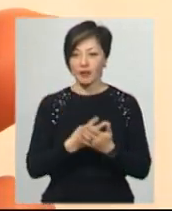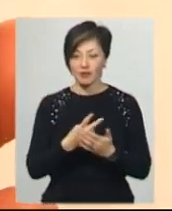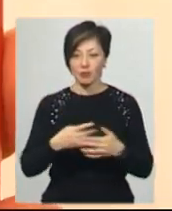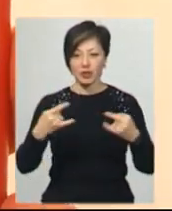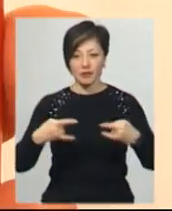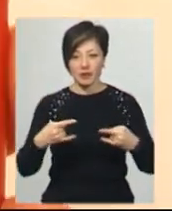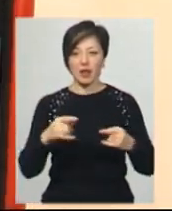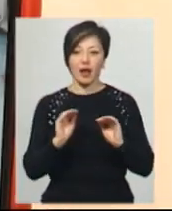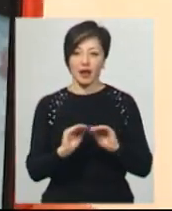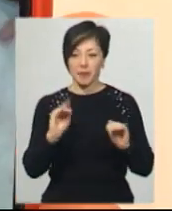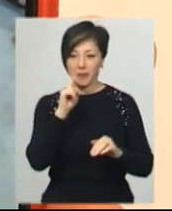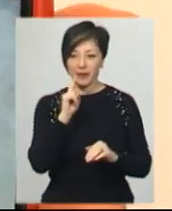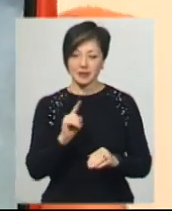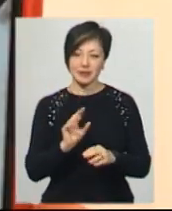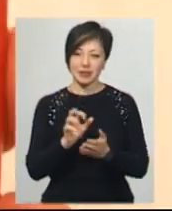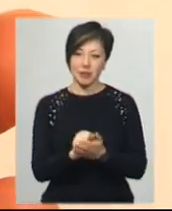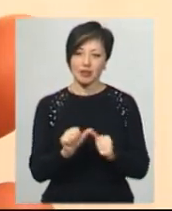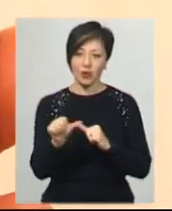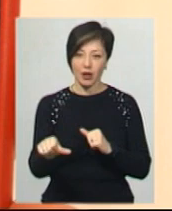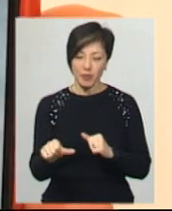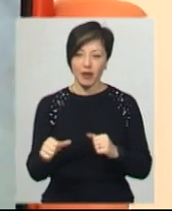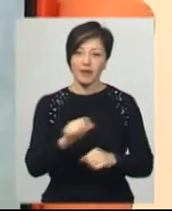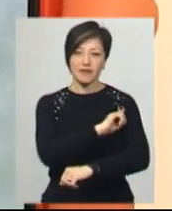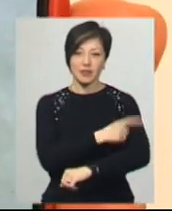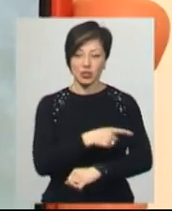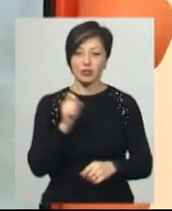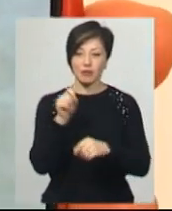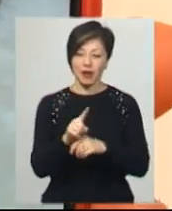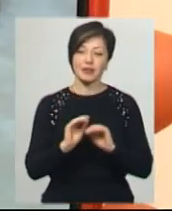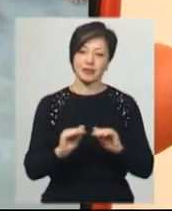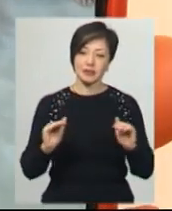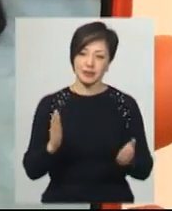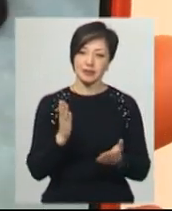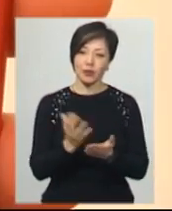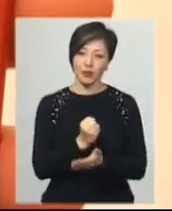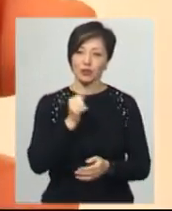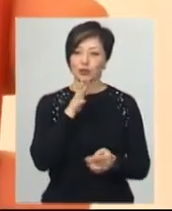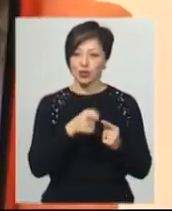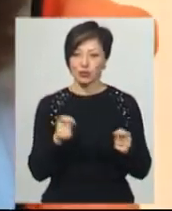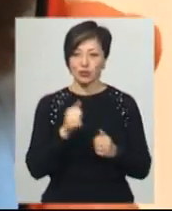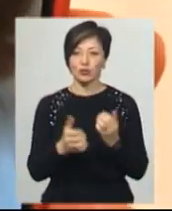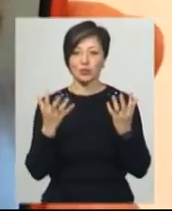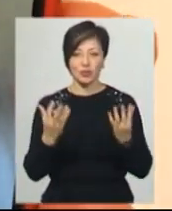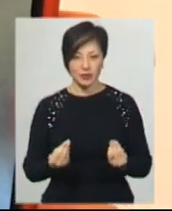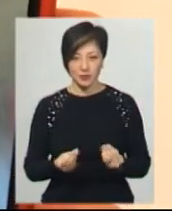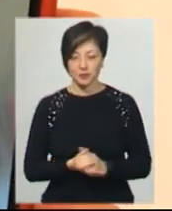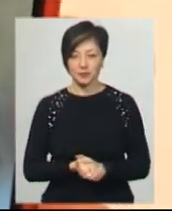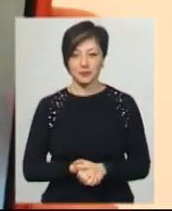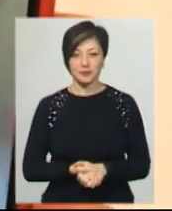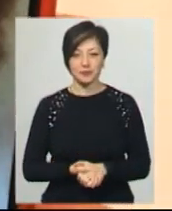по телевізору, а з дошкільнятами жінка займається окремо. Та для фізичних вправ і вона, і діти знаходять час щодня. Вони займаються